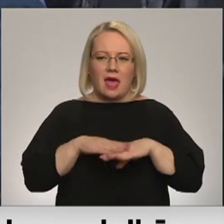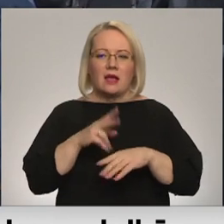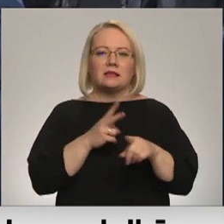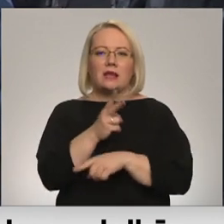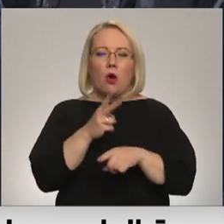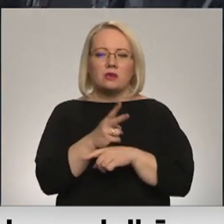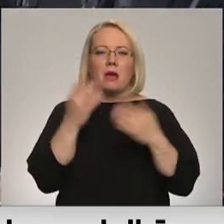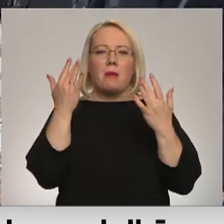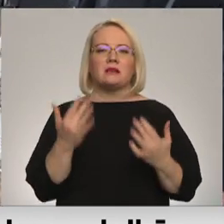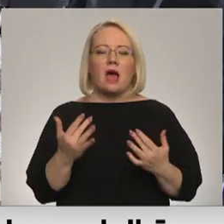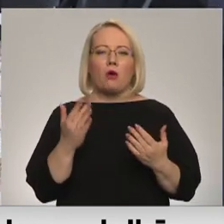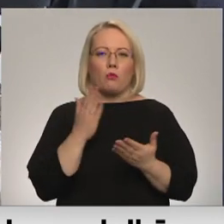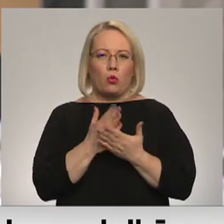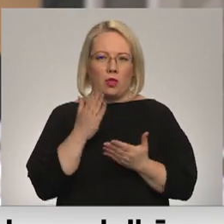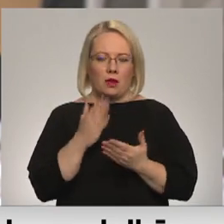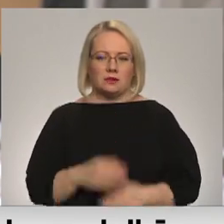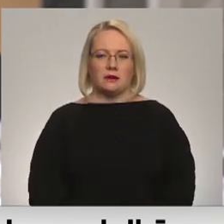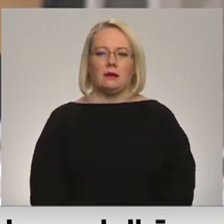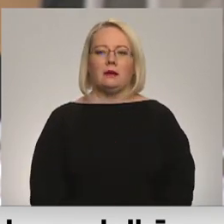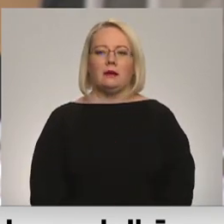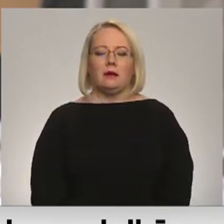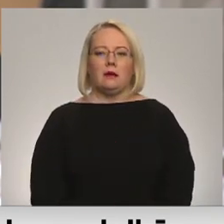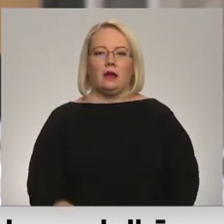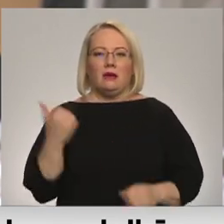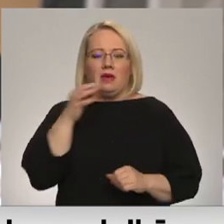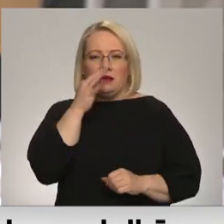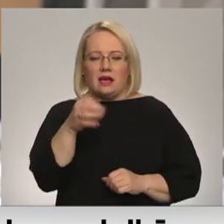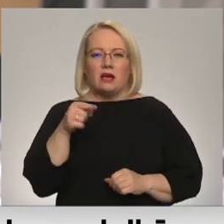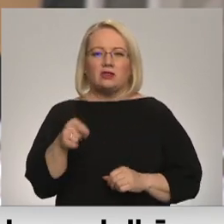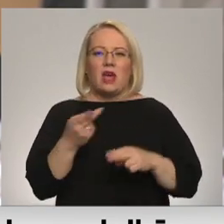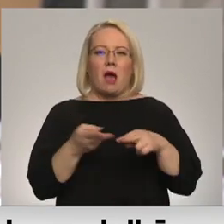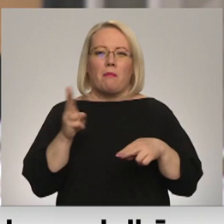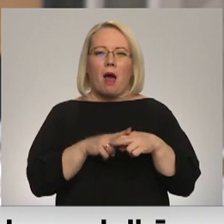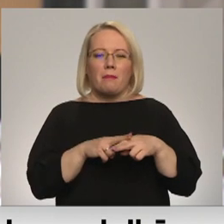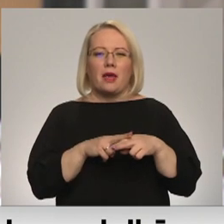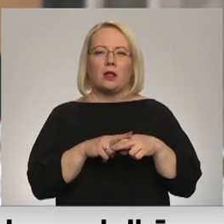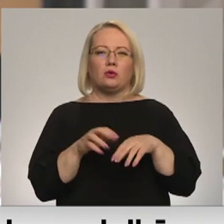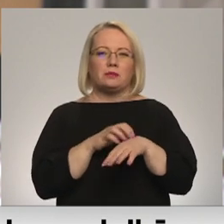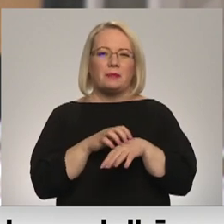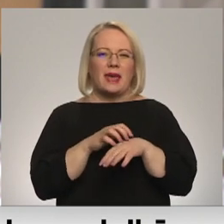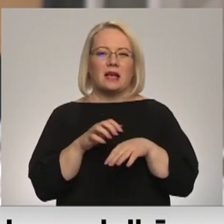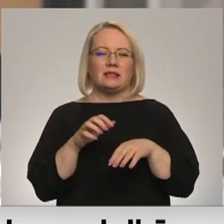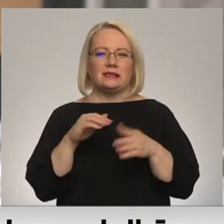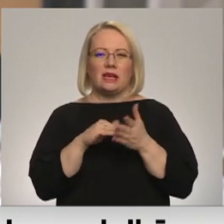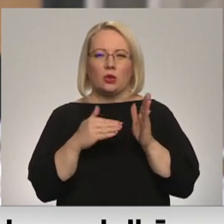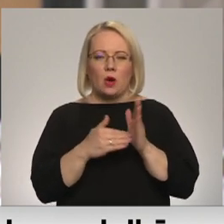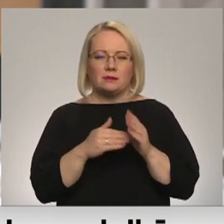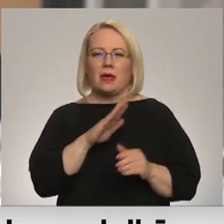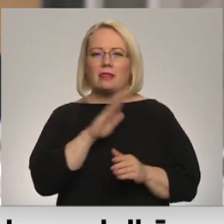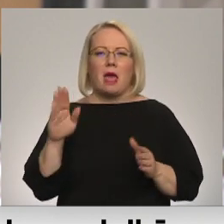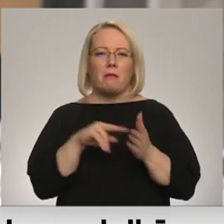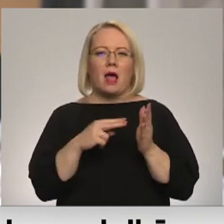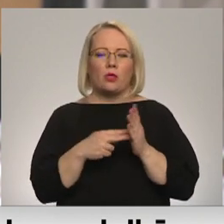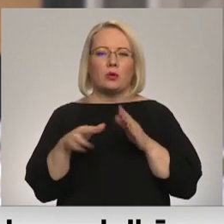pasākumu norisi. Šajā papildes spriedzes situācijā ir skaidrs, ka šāda bija neplānota